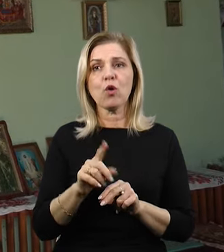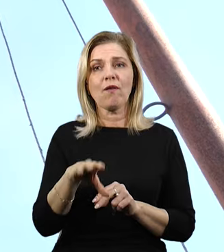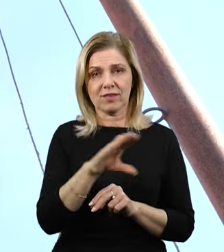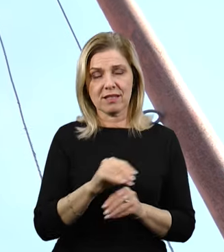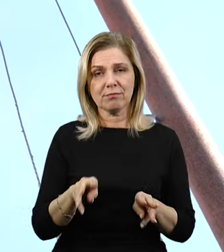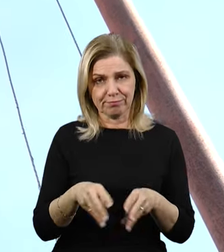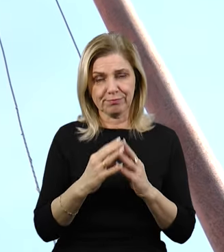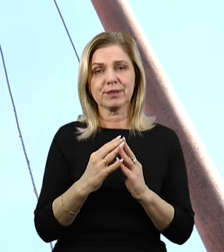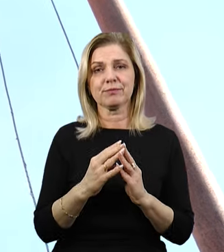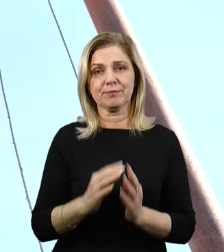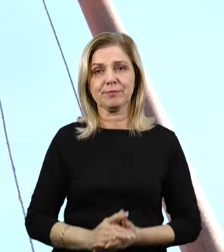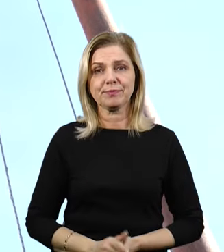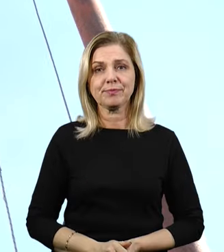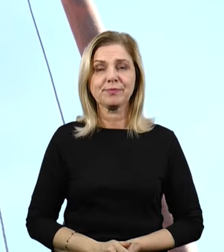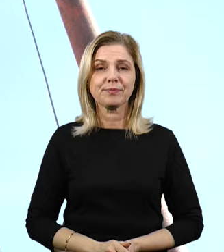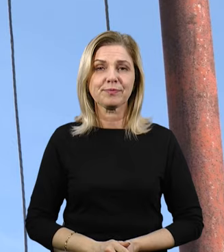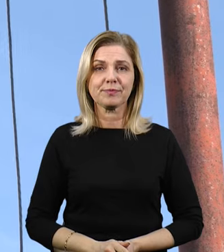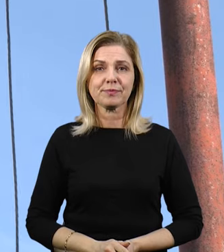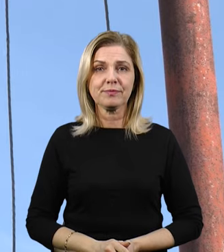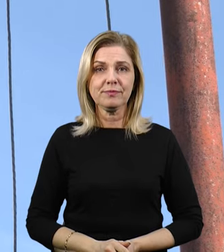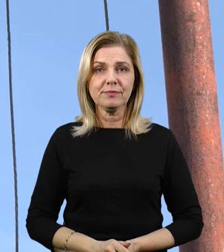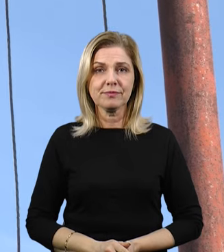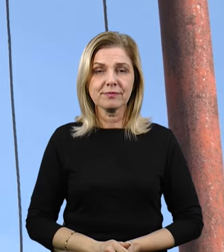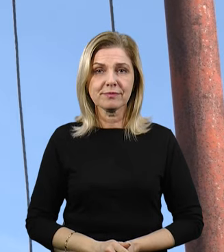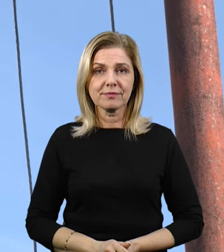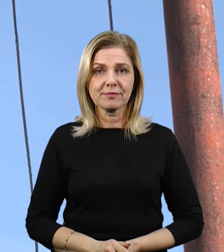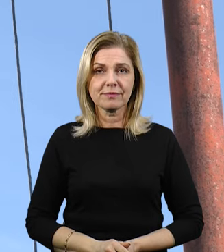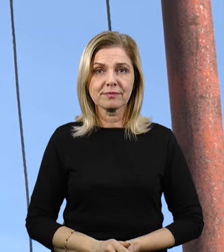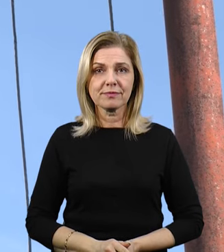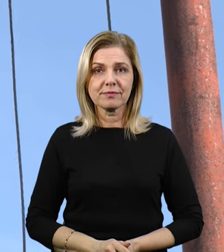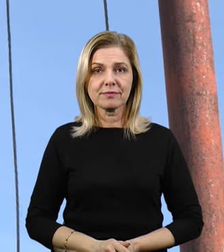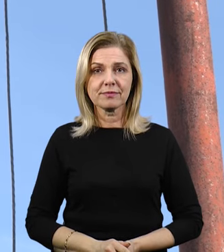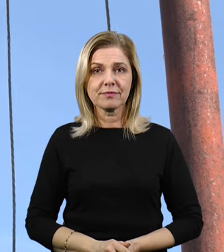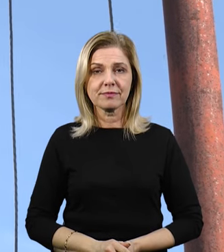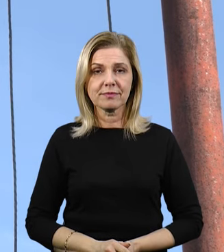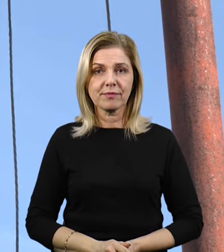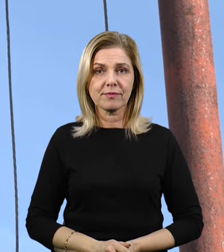її відбудові. Назарій Рубаняк, Юрій Руденко, Суспільне, новини, Миколаївщина.